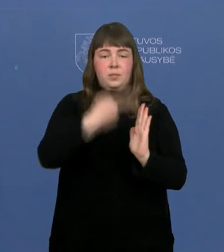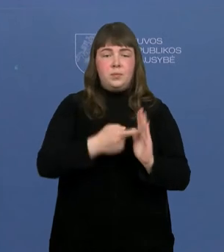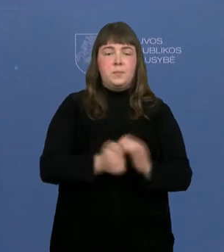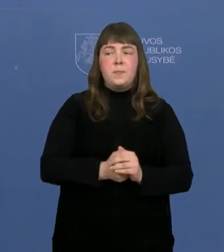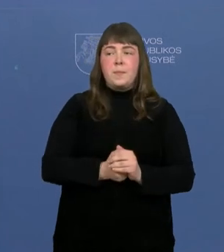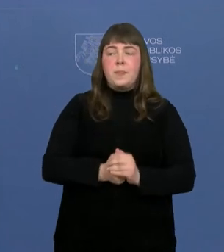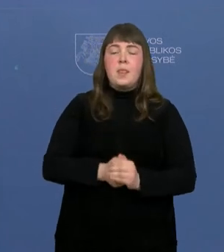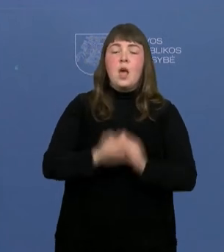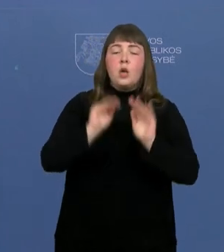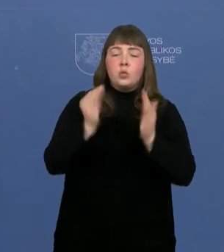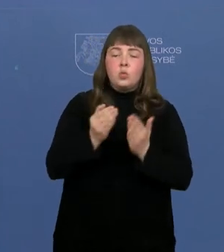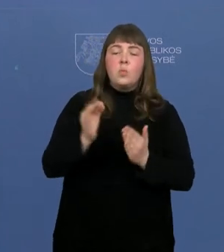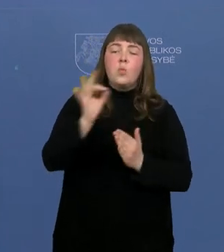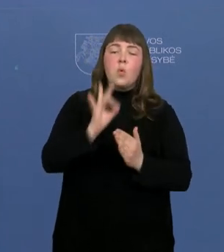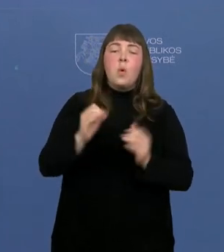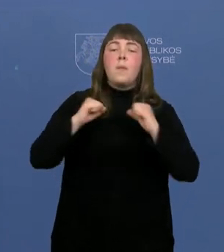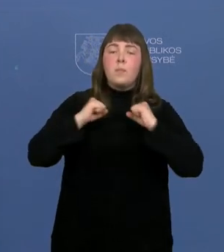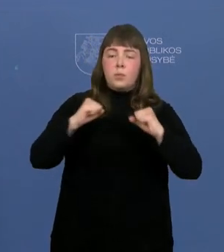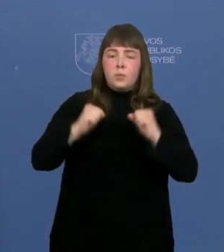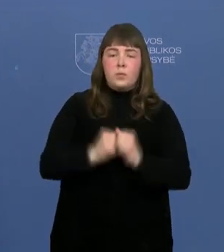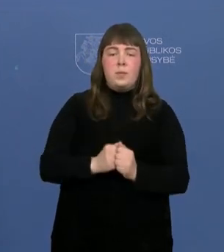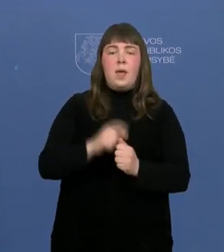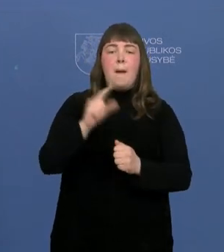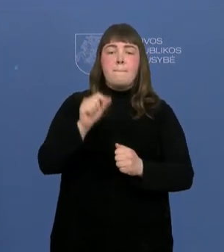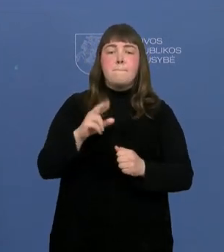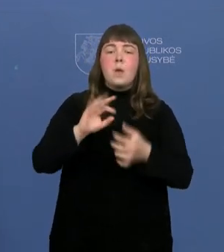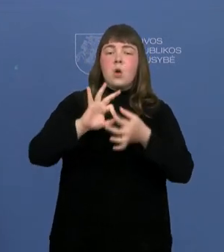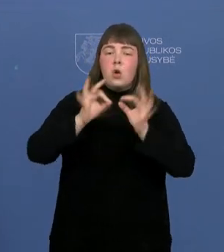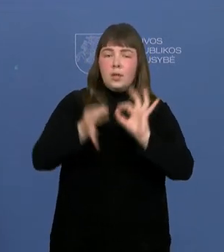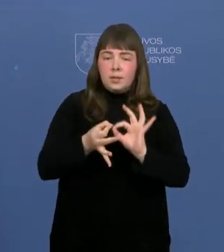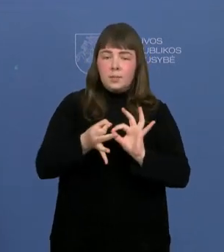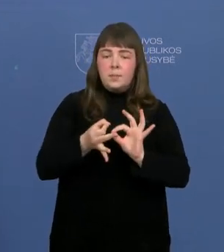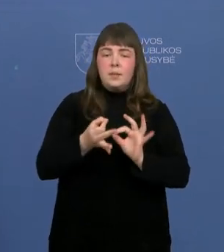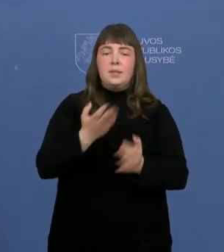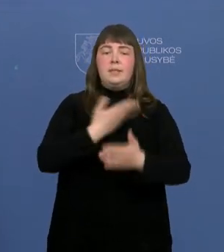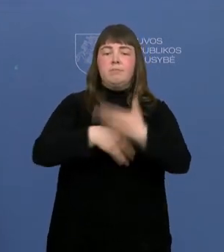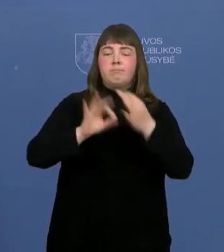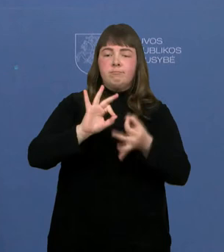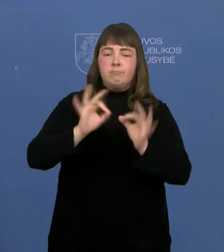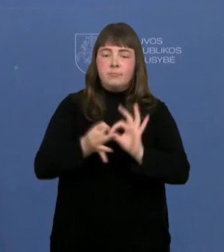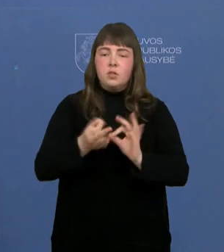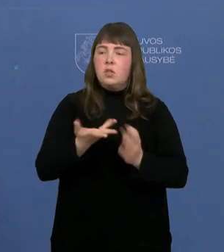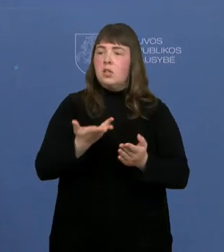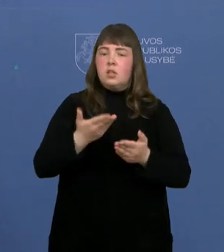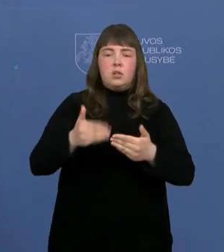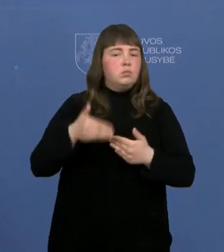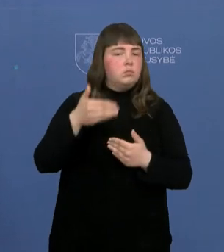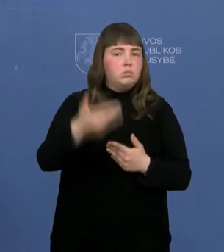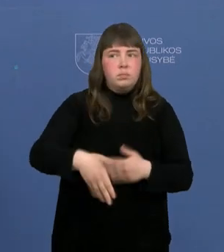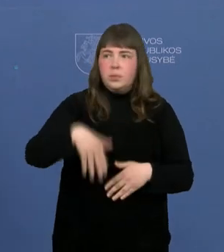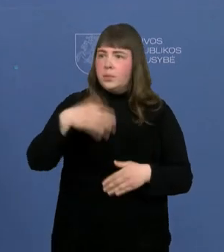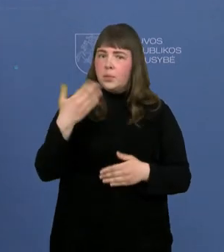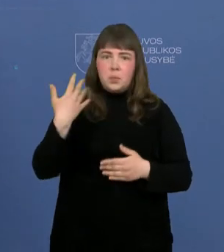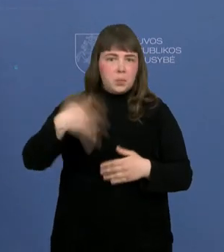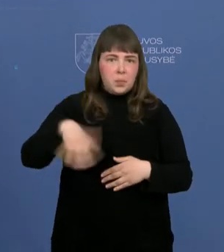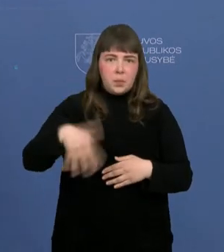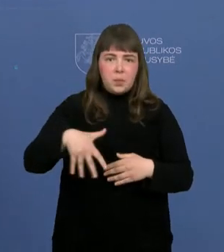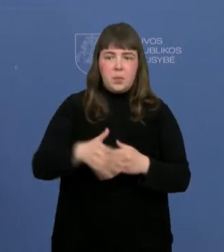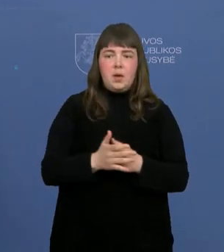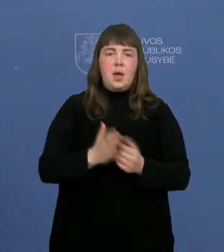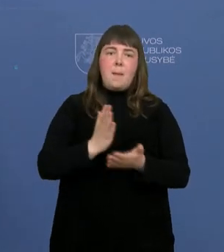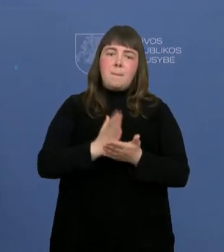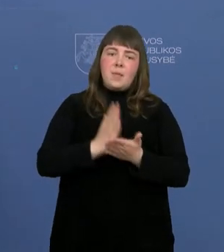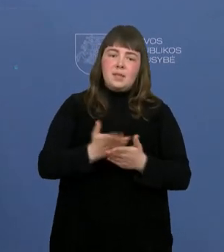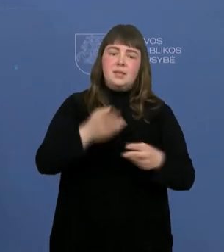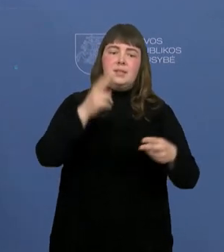paralimpiečiai sako, kad tai iš tikrųjų didelis žingsnis yra, tai, kas primta šiandien, bet iš tikrųjų sako, kad esame dar tik pusiaukėliai, nes yra